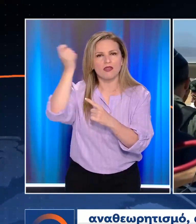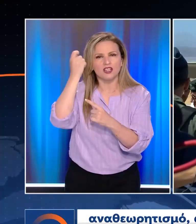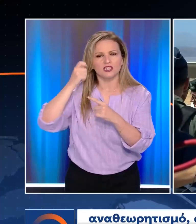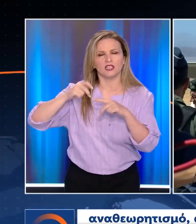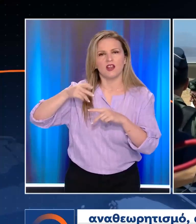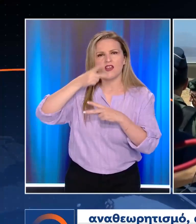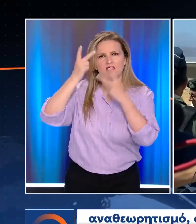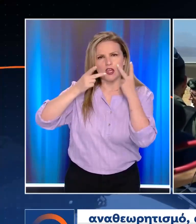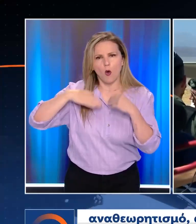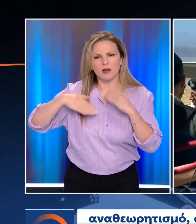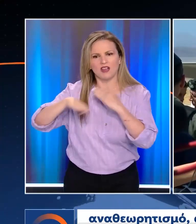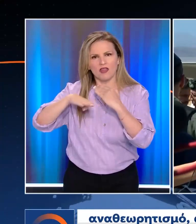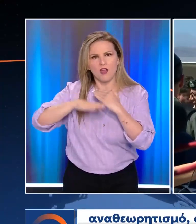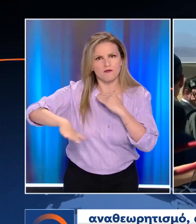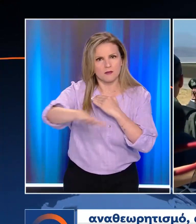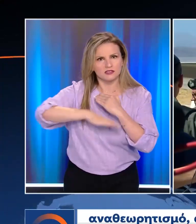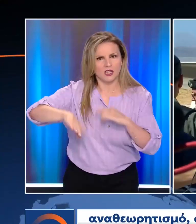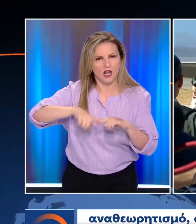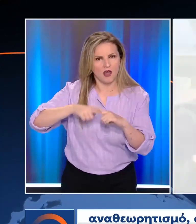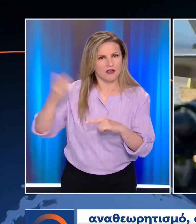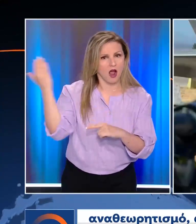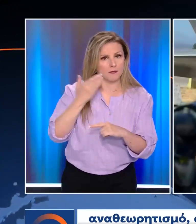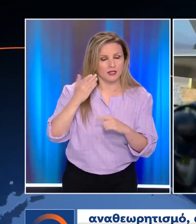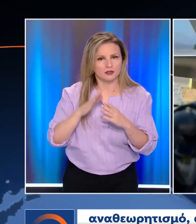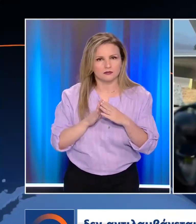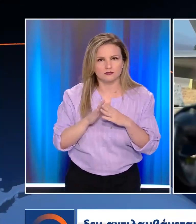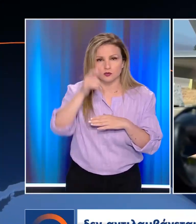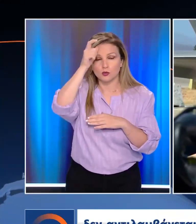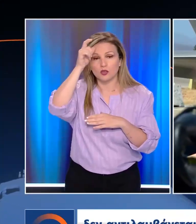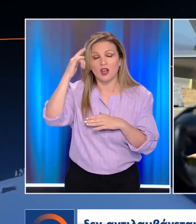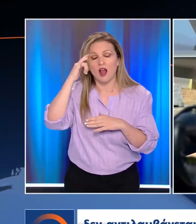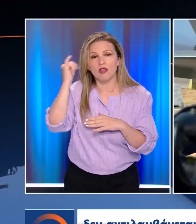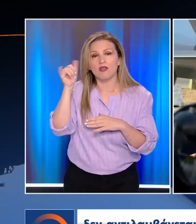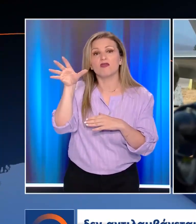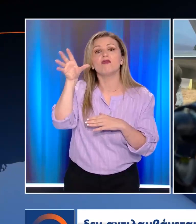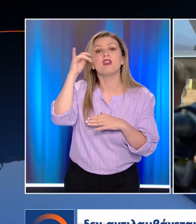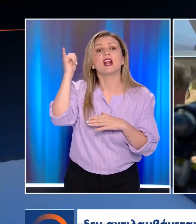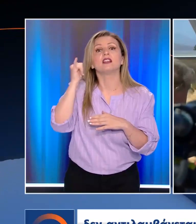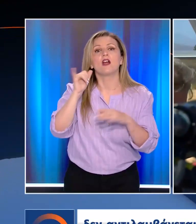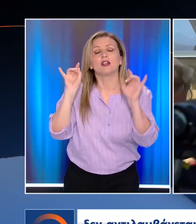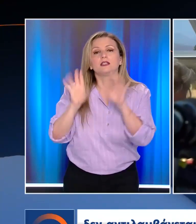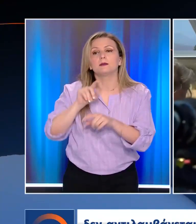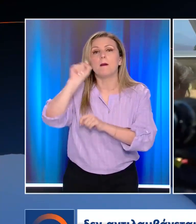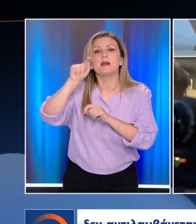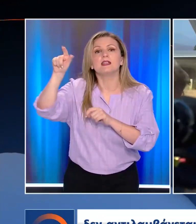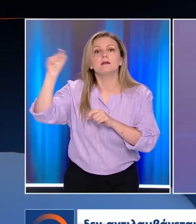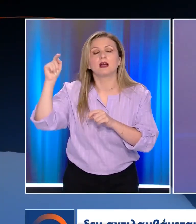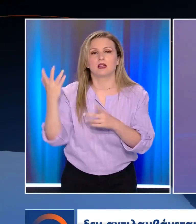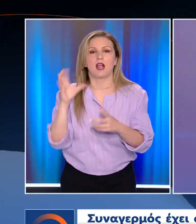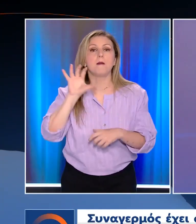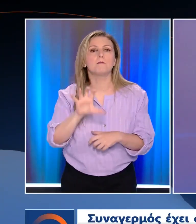κυριαρχία την εδαφική ακεραιότητα των χωρών. Τουρκία δεν αντιλαμβάνεται με κανένα τρόπο τα μηνύματα των καιρών.